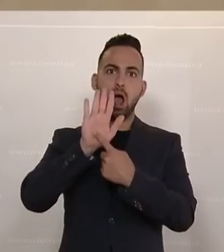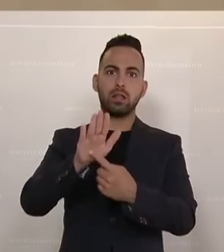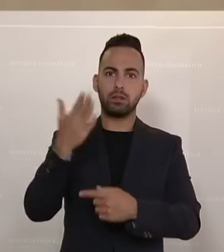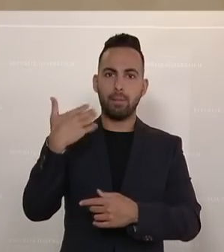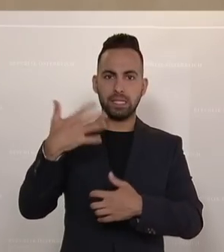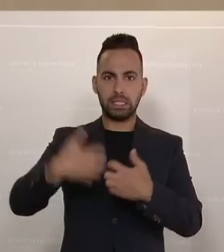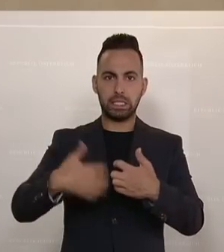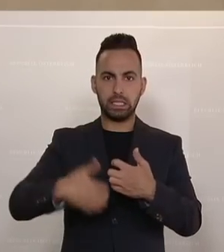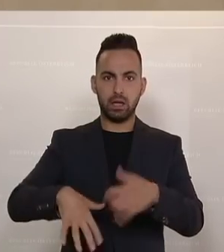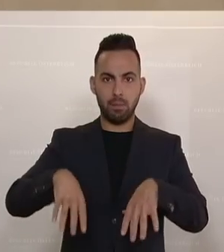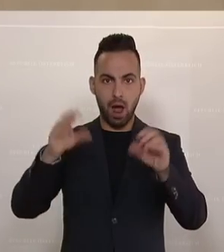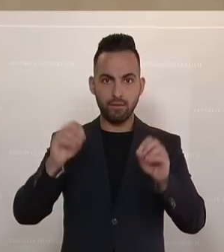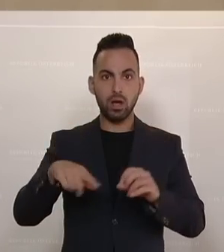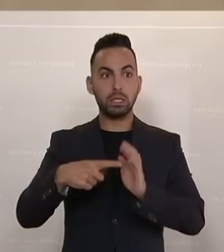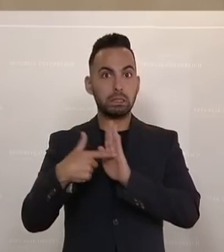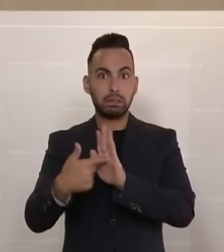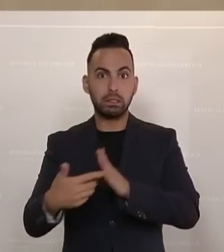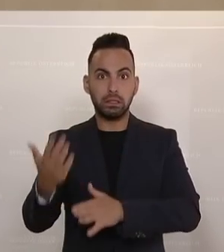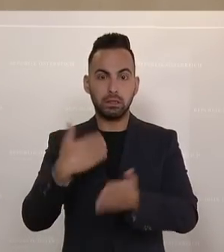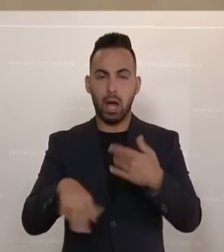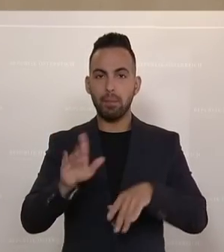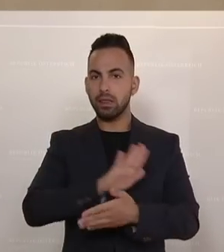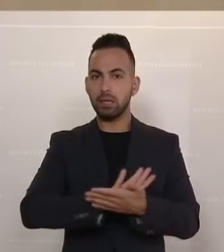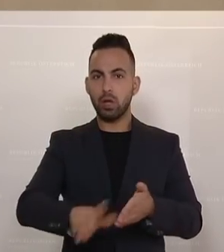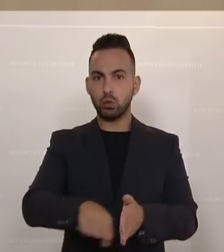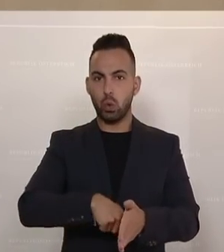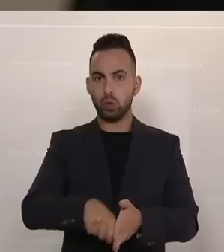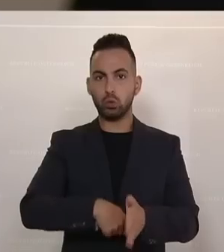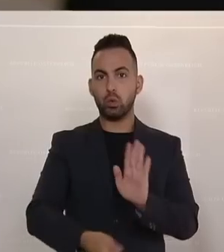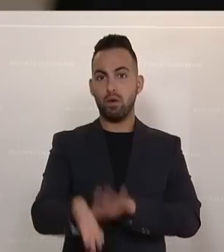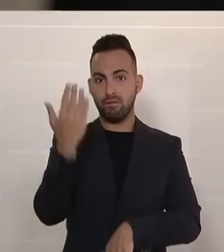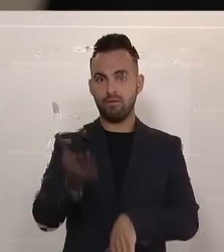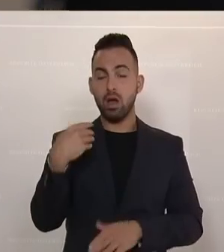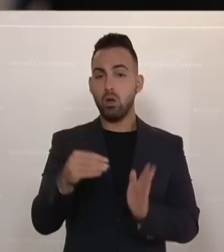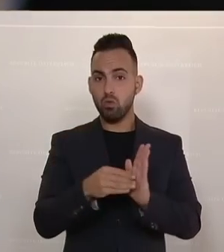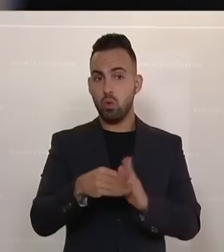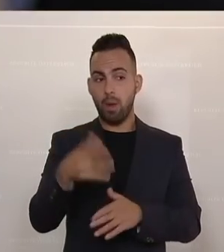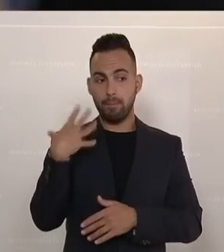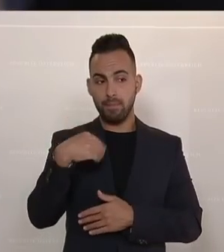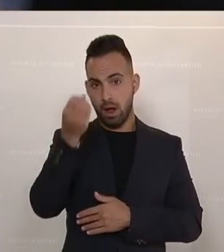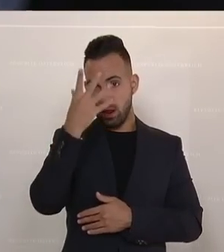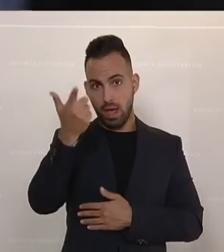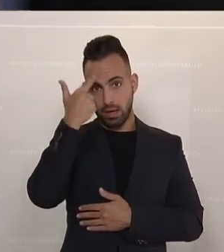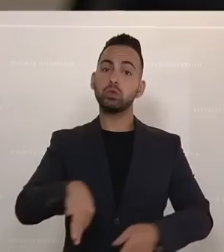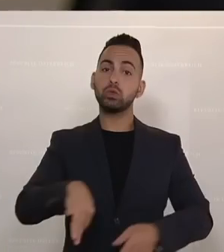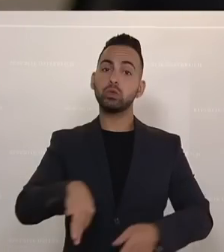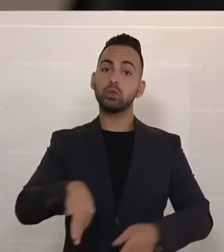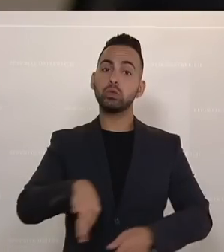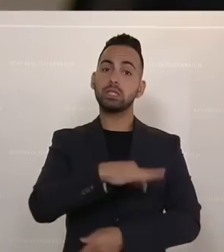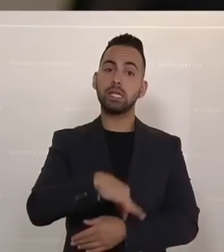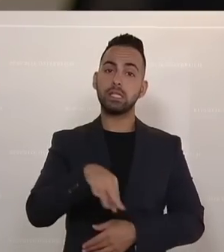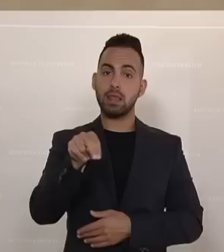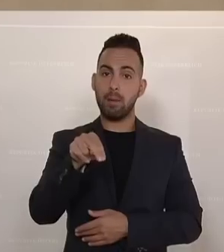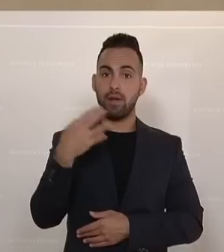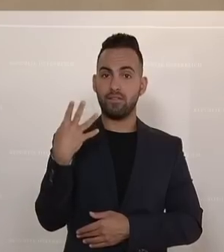Krieges, ausgesendet haben, die Sie aber nie korrigiert haben? Ich darf nur daran erinnern, dass Bundeskanzler Neham am